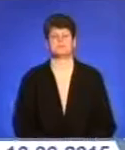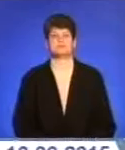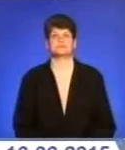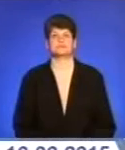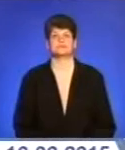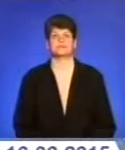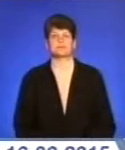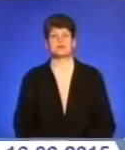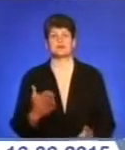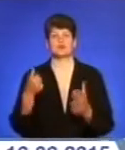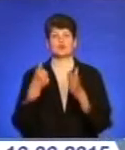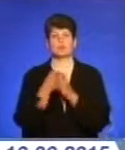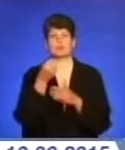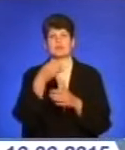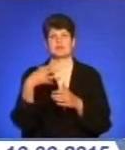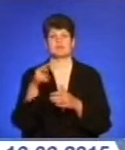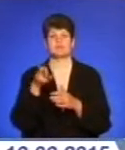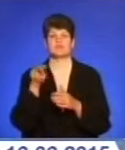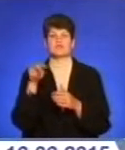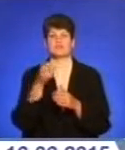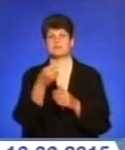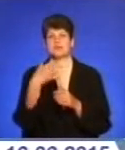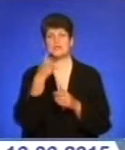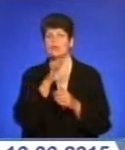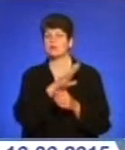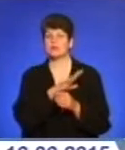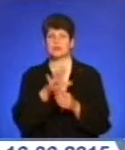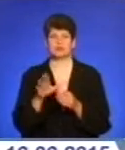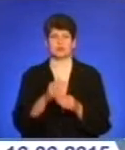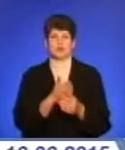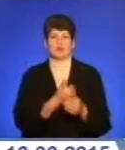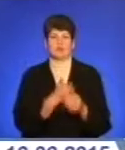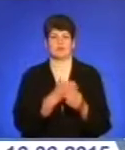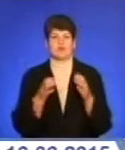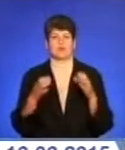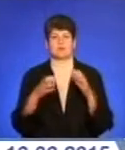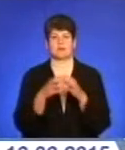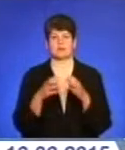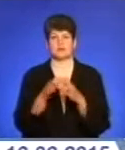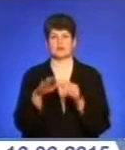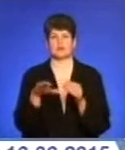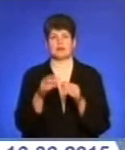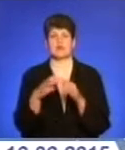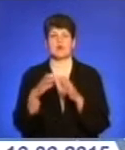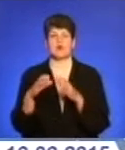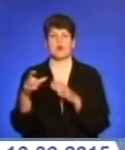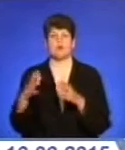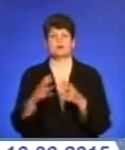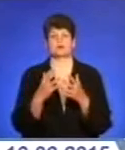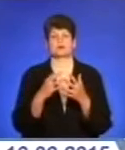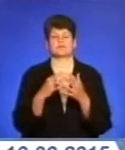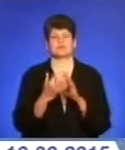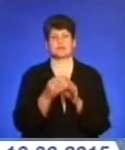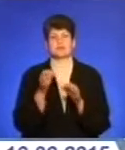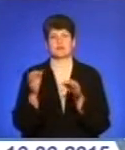Якщо до 15 липня 2015 року не відбудеться добровільне об'єднання територіальних громад, населені пункти області не